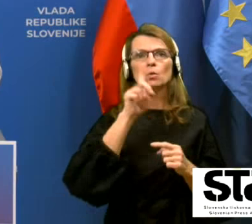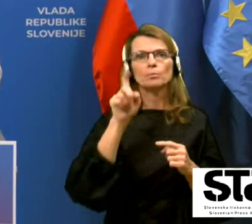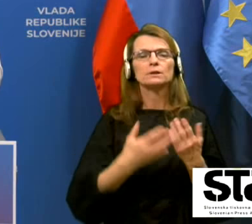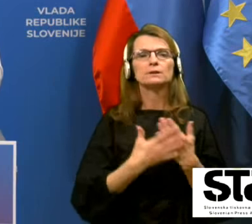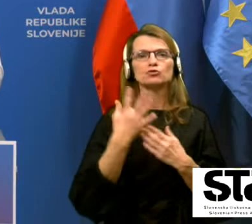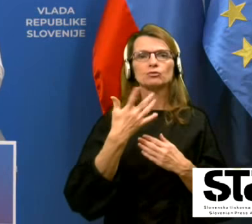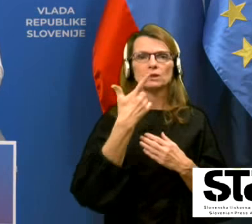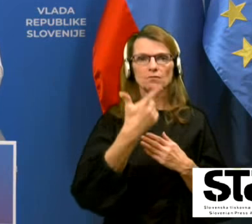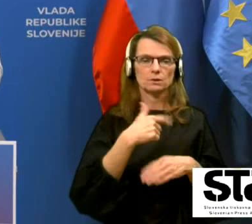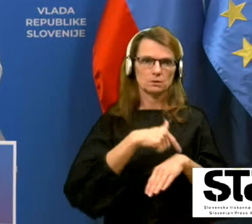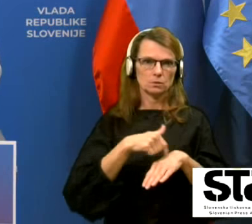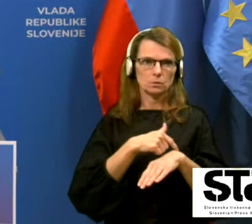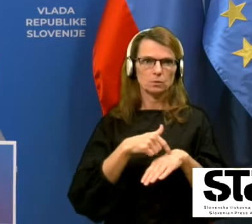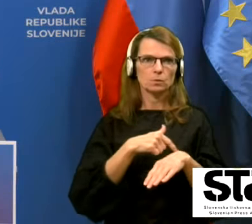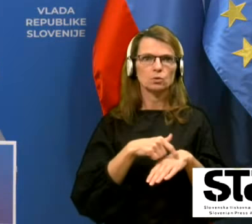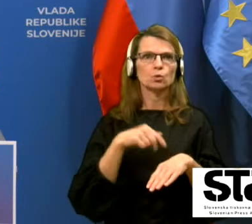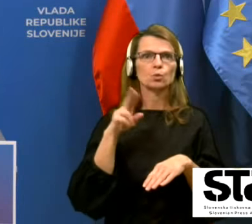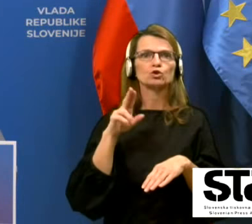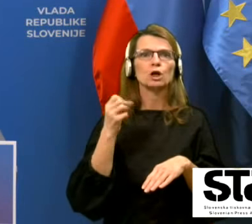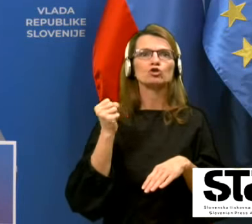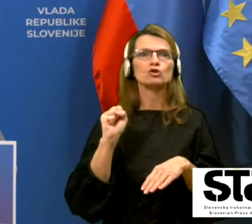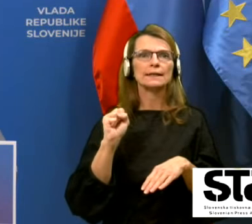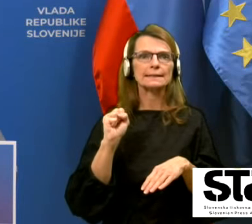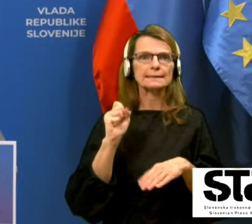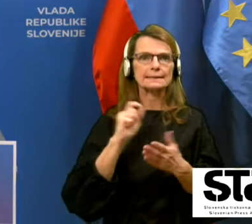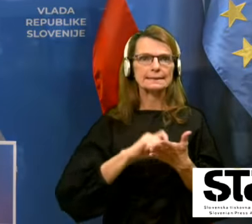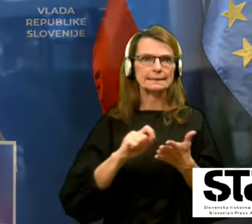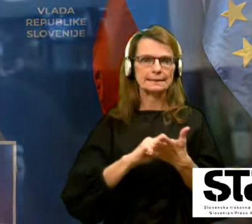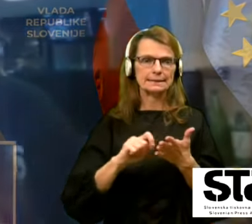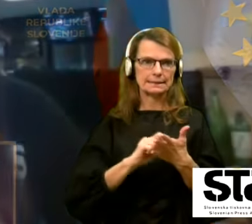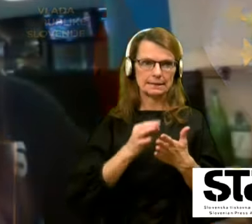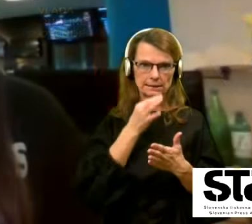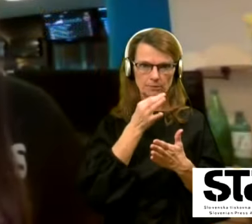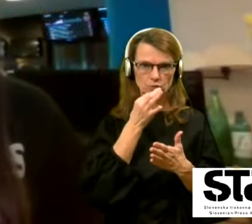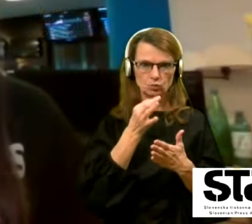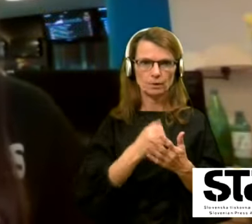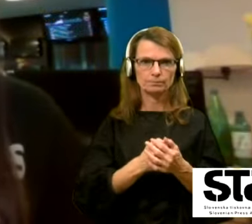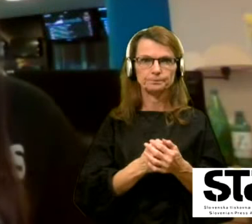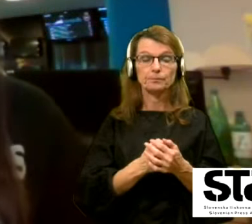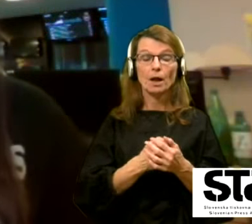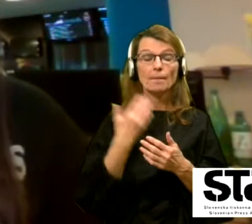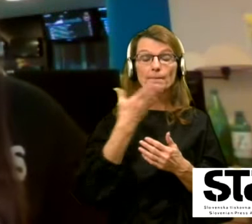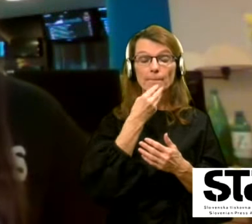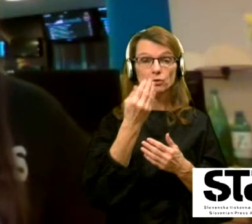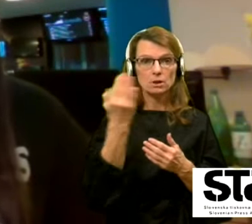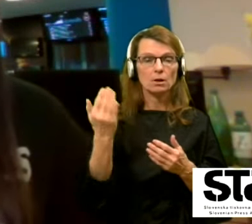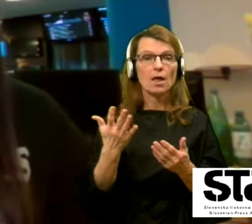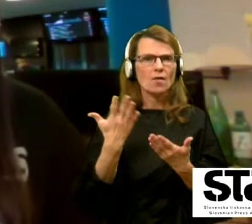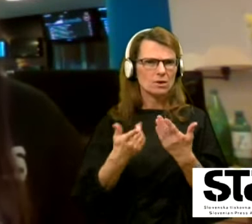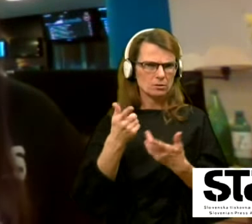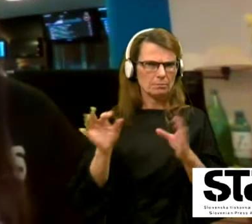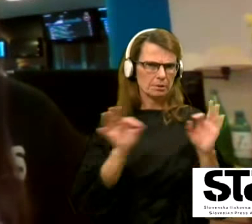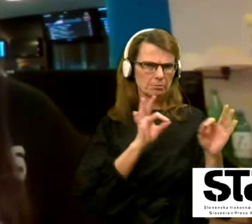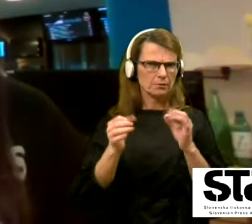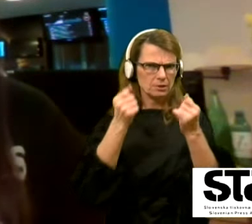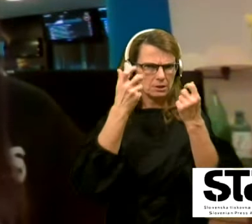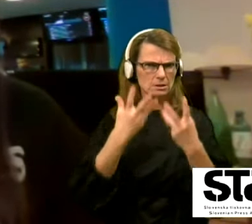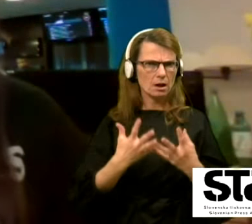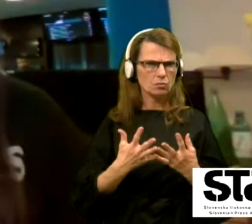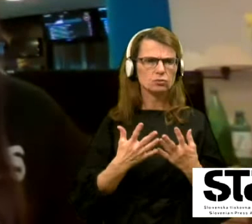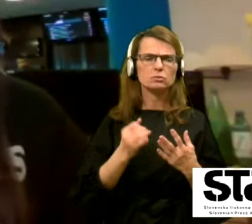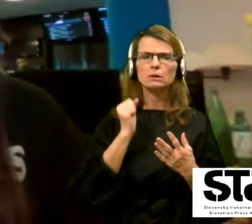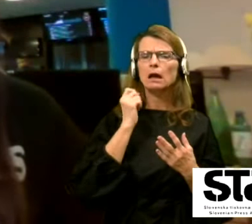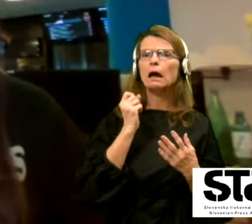ur zastavila gospa Voška Šeste. Ja, pozdravljeni. Verjetno ste že pripravili kakšen izračun, kdaj